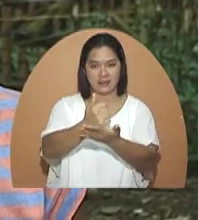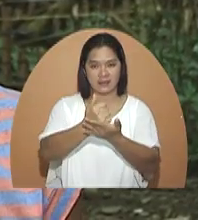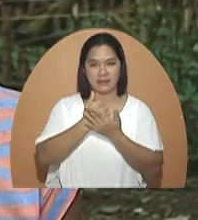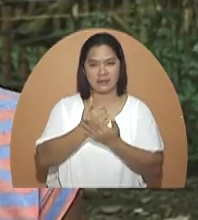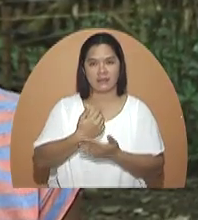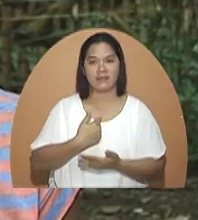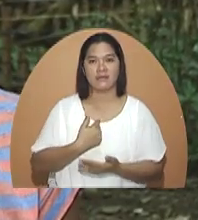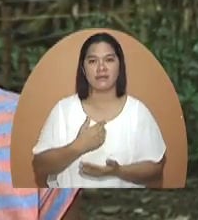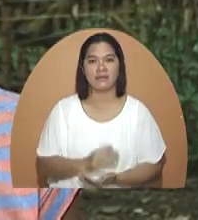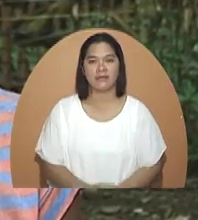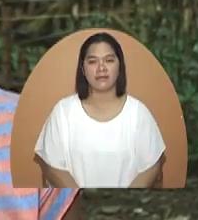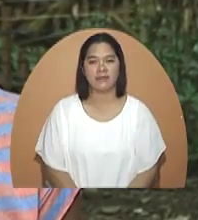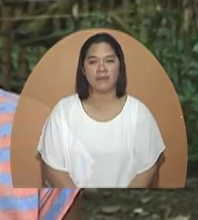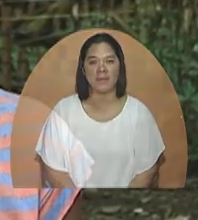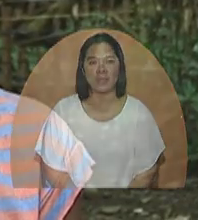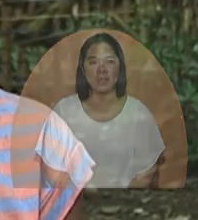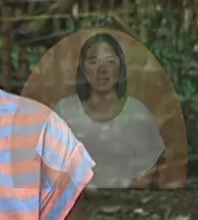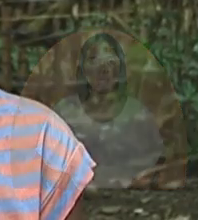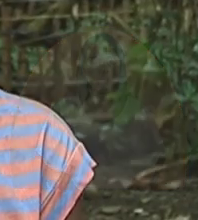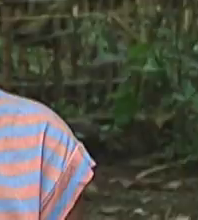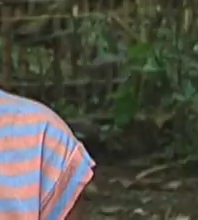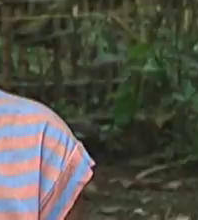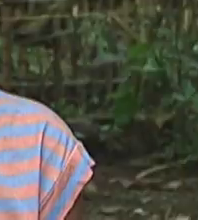Sana'y matulungan niyo po ako, ma'am, sir.